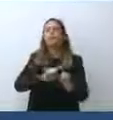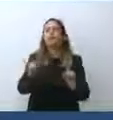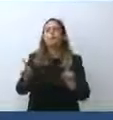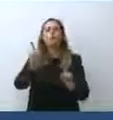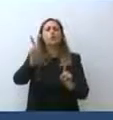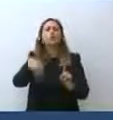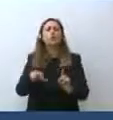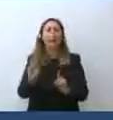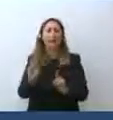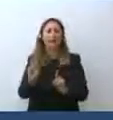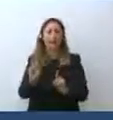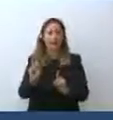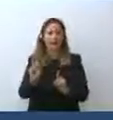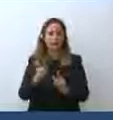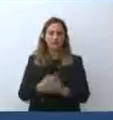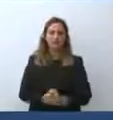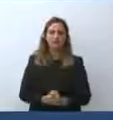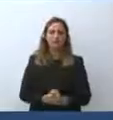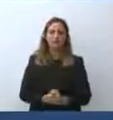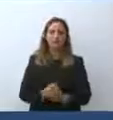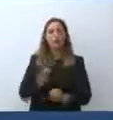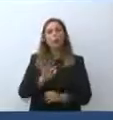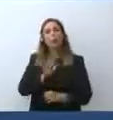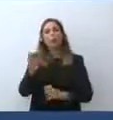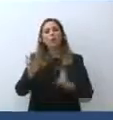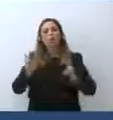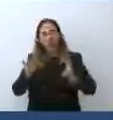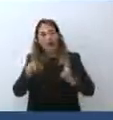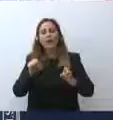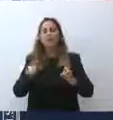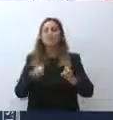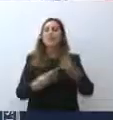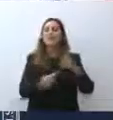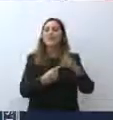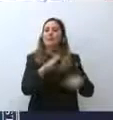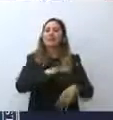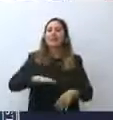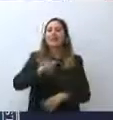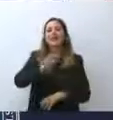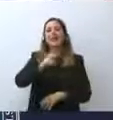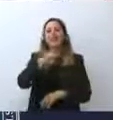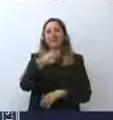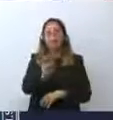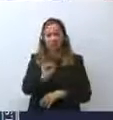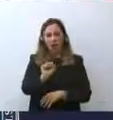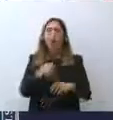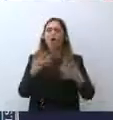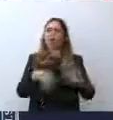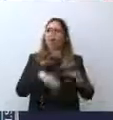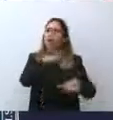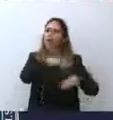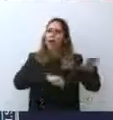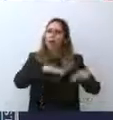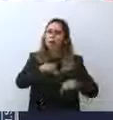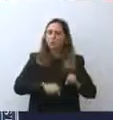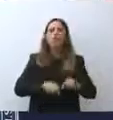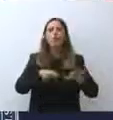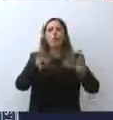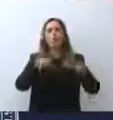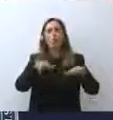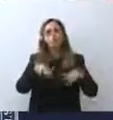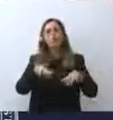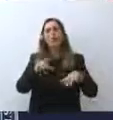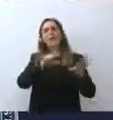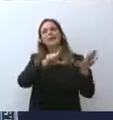L'altro tema è quello del personale ATA. Abbiamo assunto 8.700